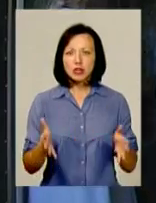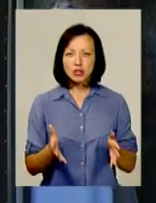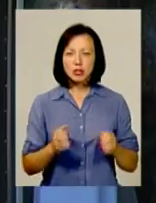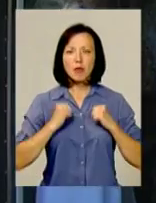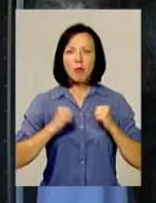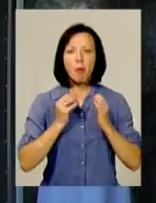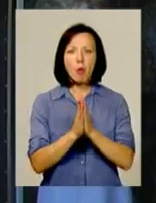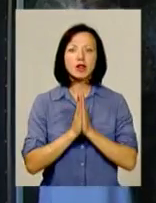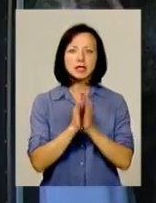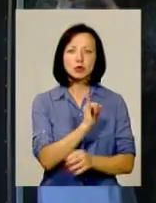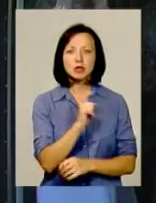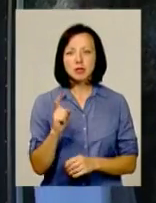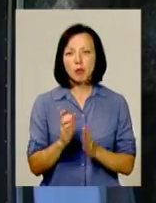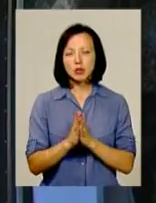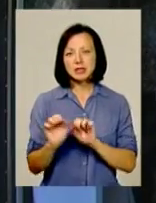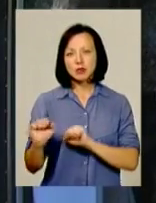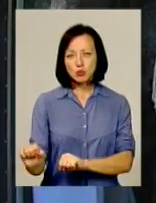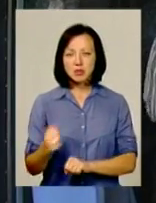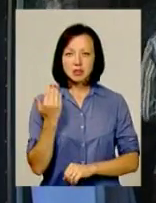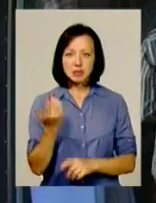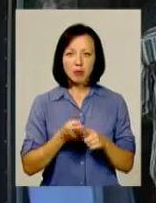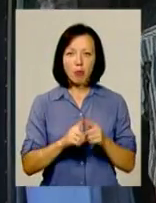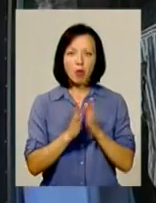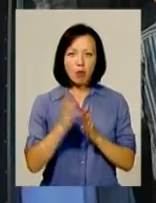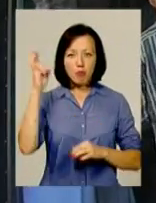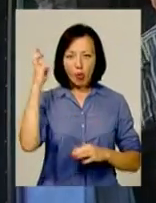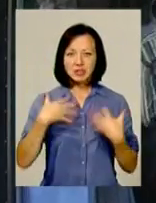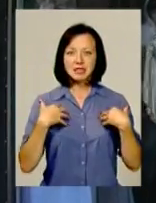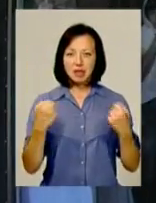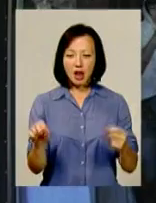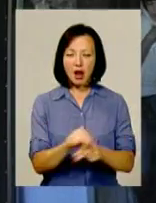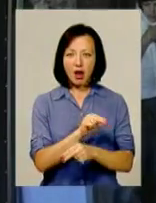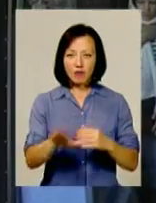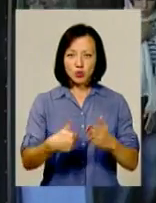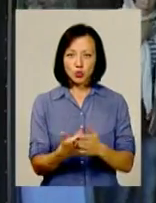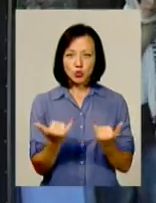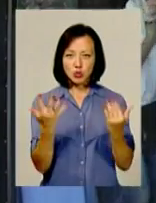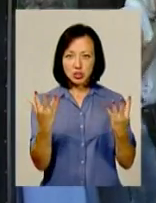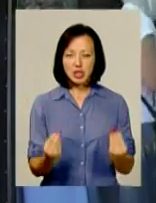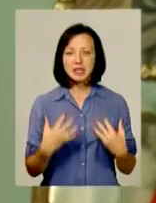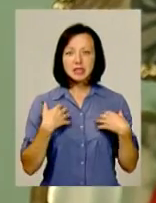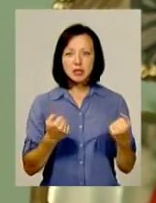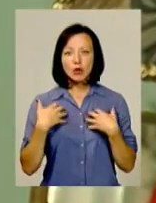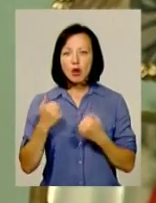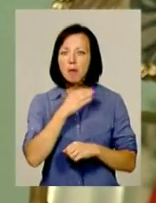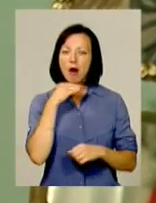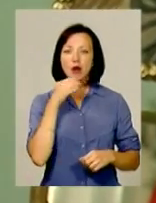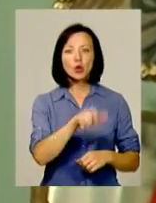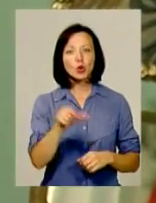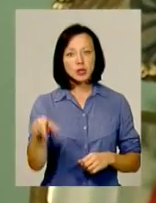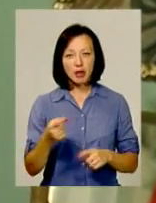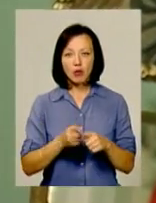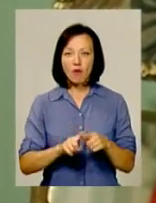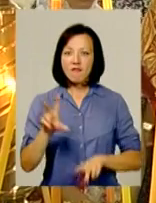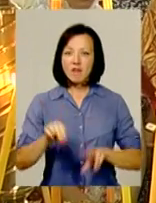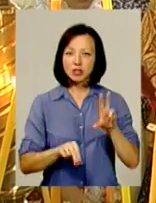Ісуса Христа, просити його заступництва і за його молитвами. Господь зціляв і по сьогоднішній день зцілів багато-багато людей. Святого Пантелеймона